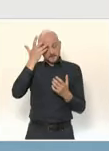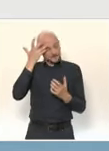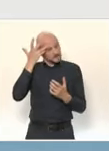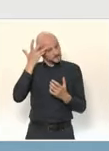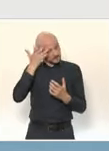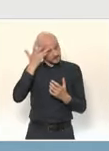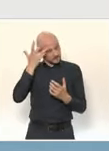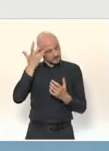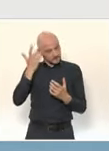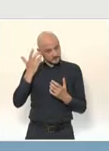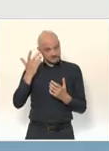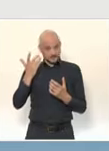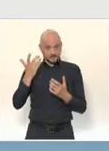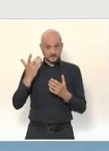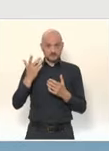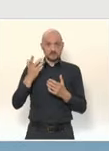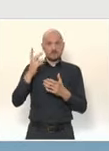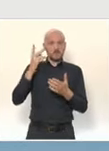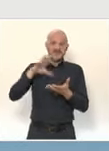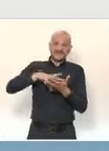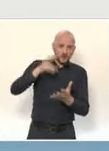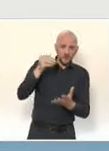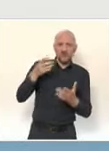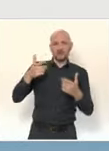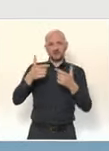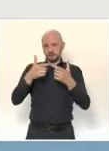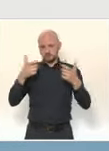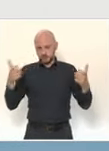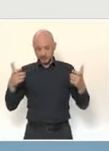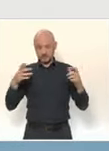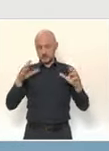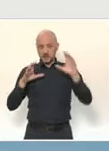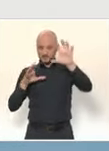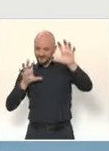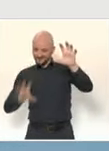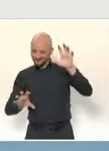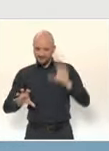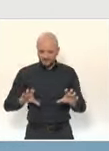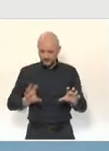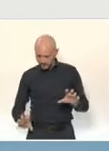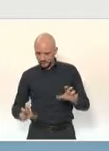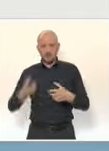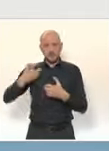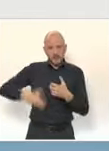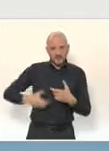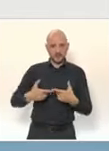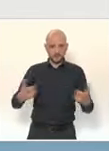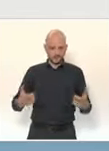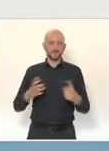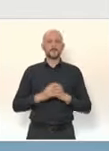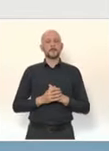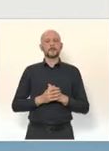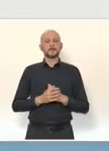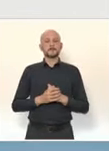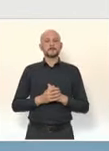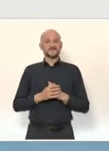l'Essonne, Paris, la Sarthe, la Loire, le Rhône et les Bouches-du-Rhône. Donc dans ces départements, les élèves